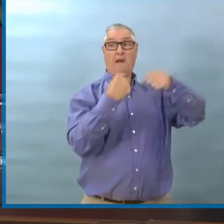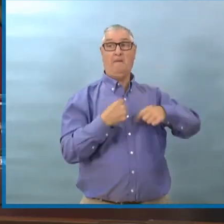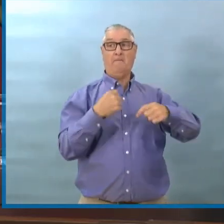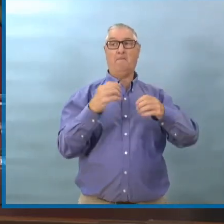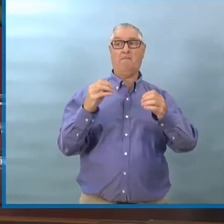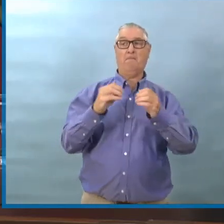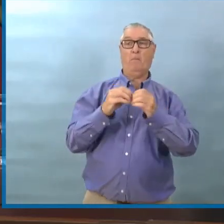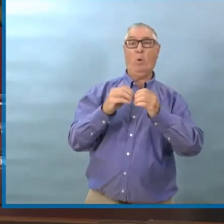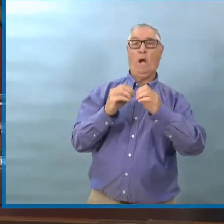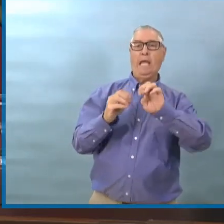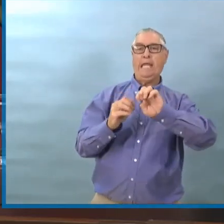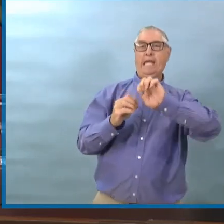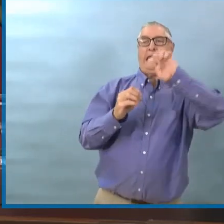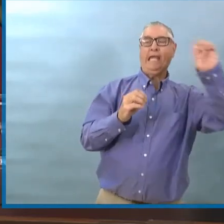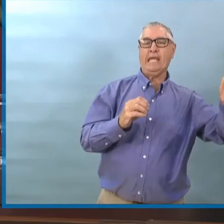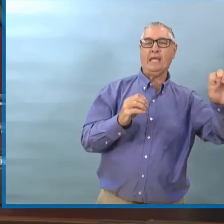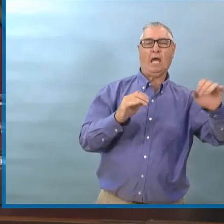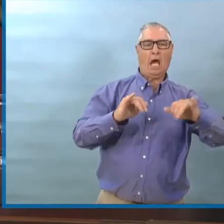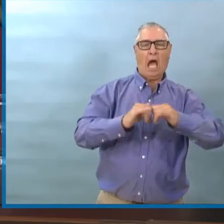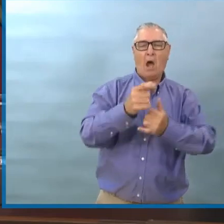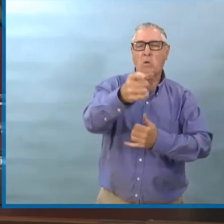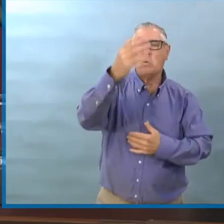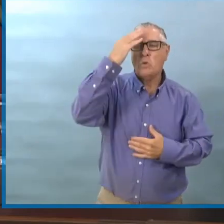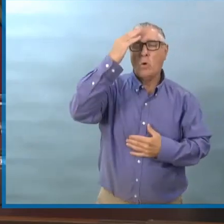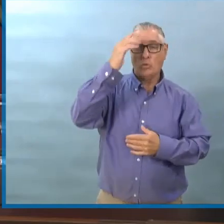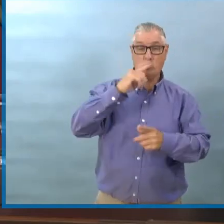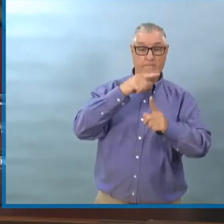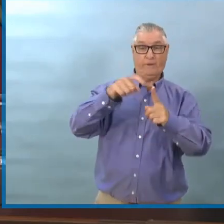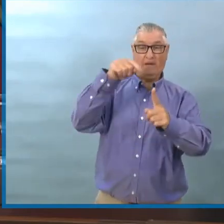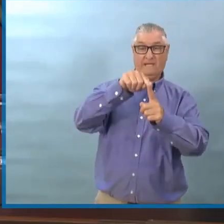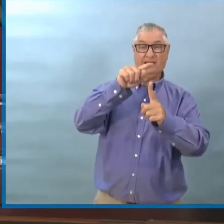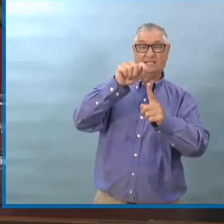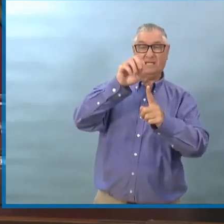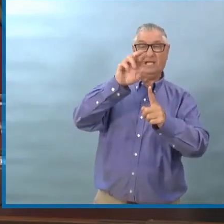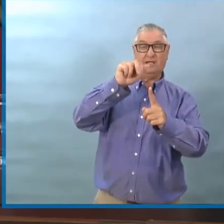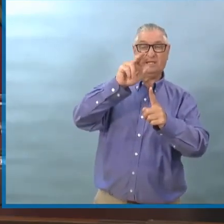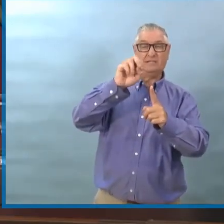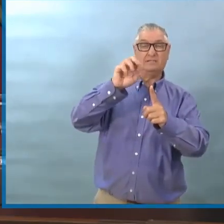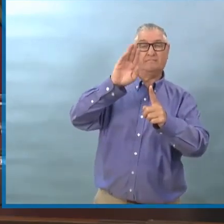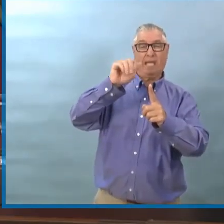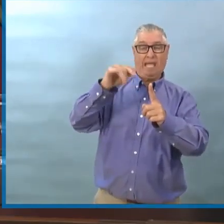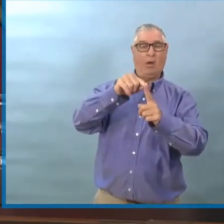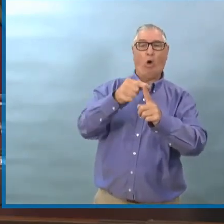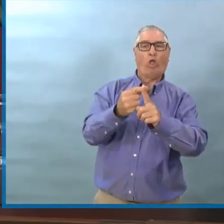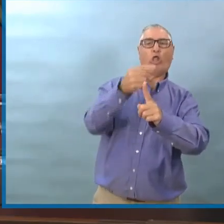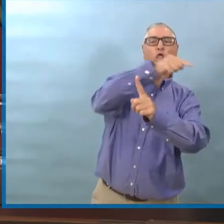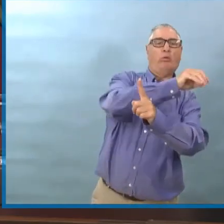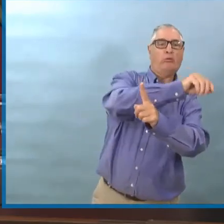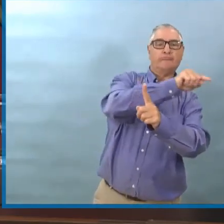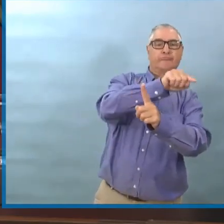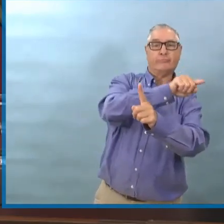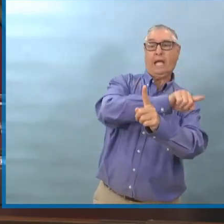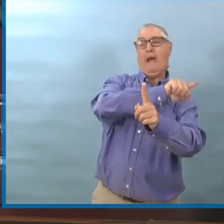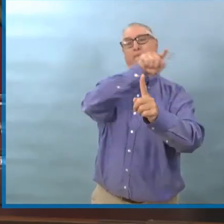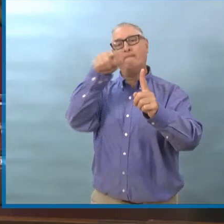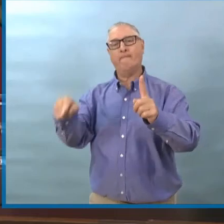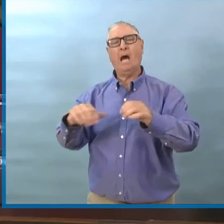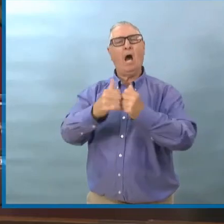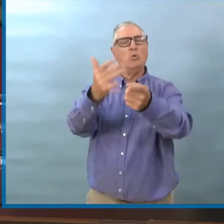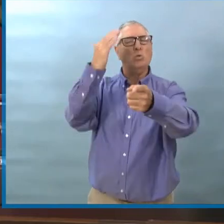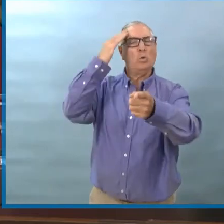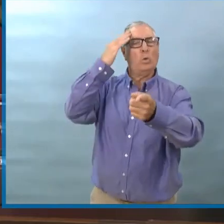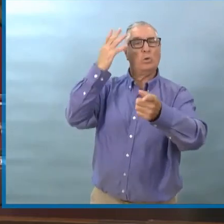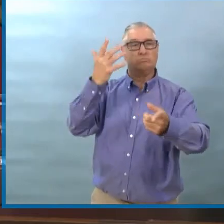Ces ordres de voyage sont en place depuis un bon moment maintenant et la grande majorité des gens respectent les règles de santé